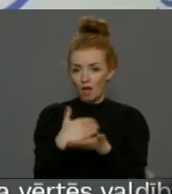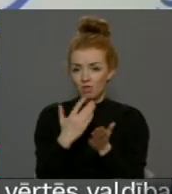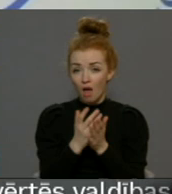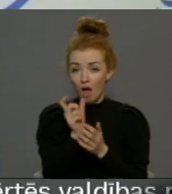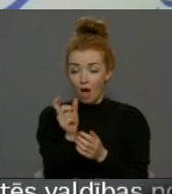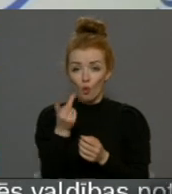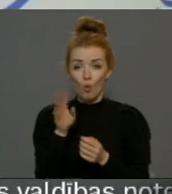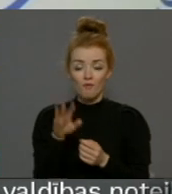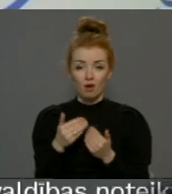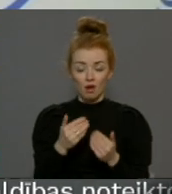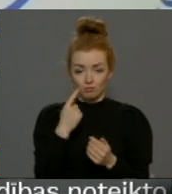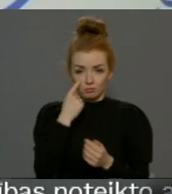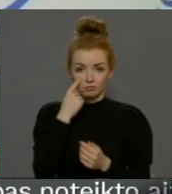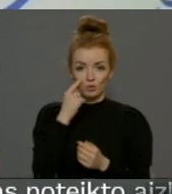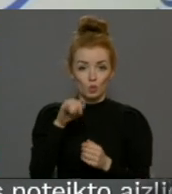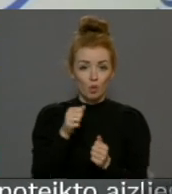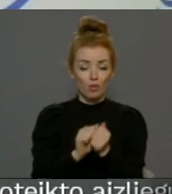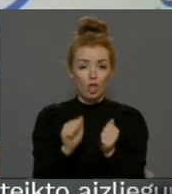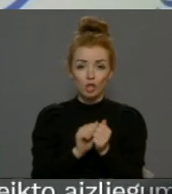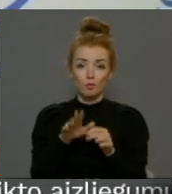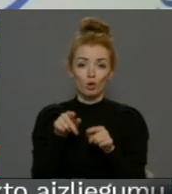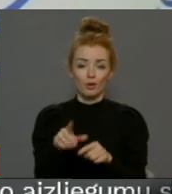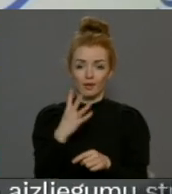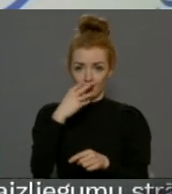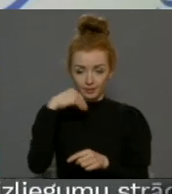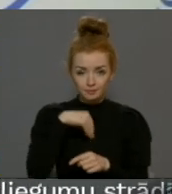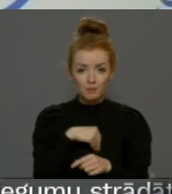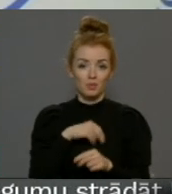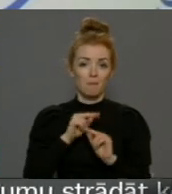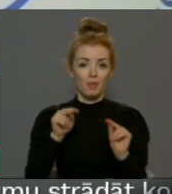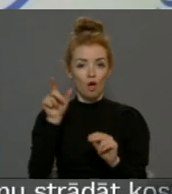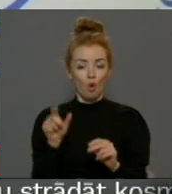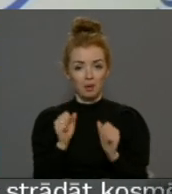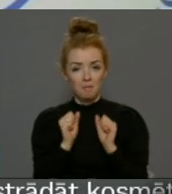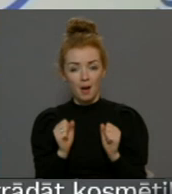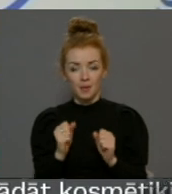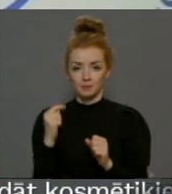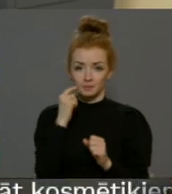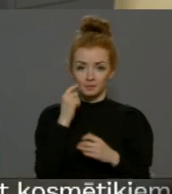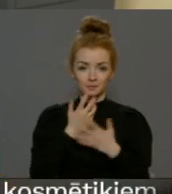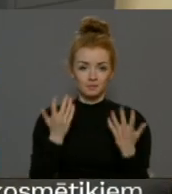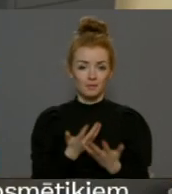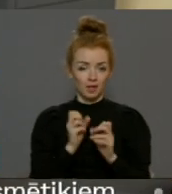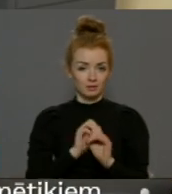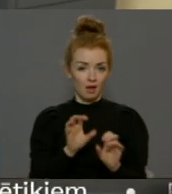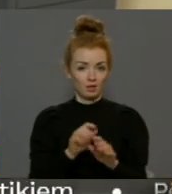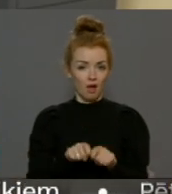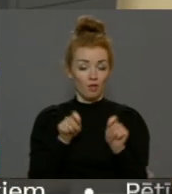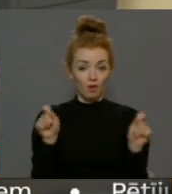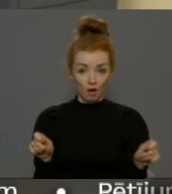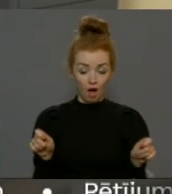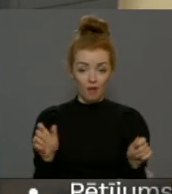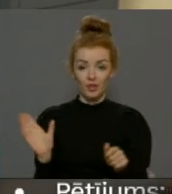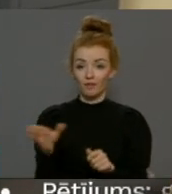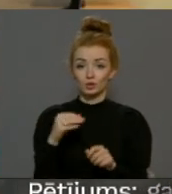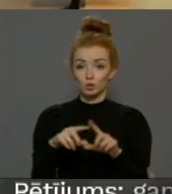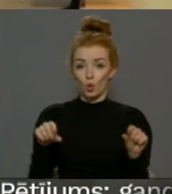parādījusies, ļoti bieži par to tiek noklasēts un pedagogi kautrējās un vaidās par to runāt skaļi. Kādzīst visi uzrunāto